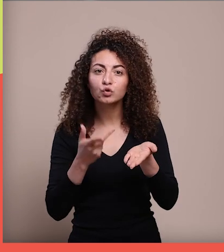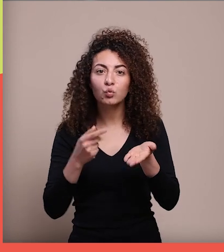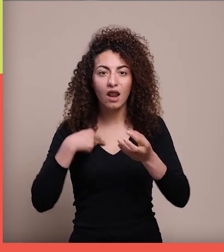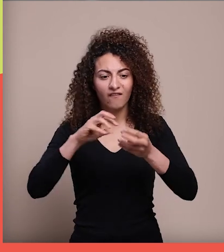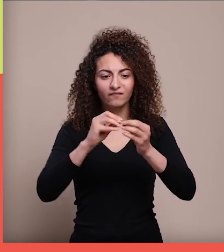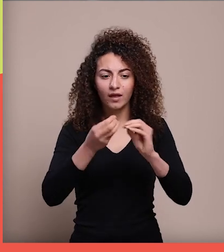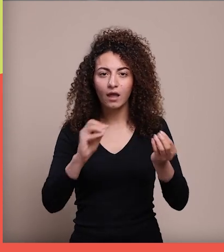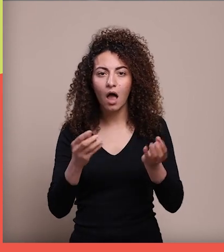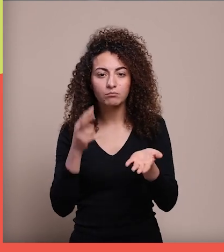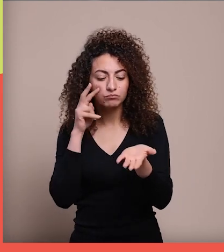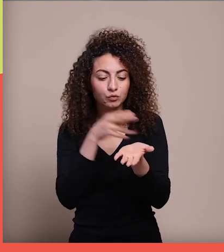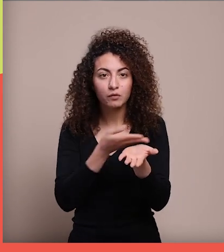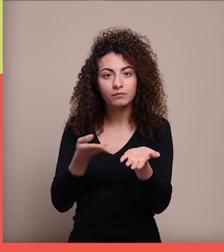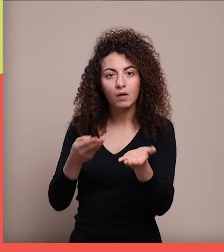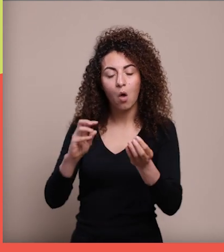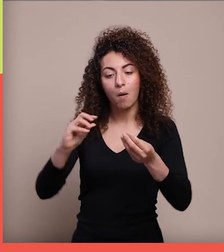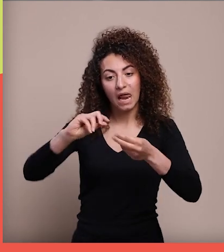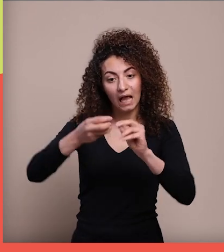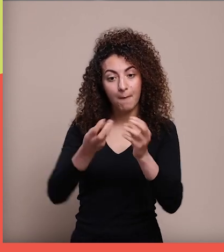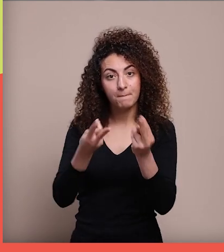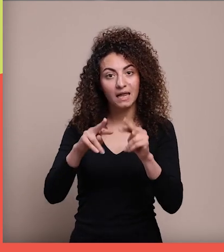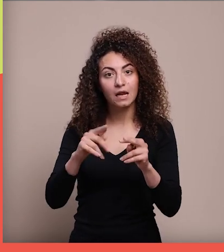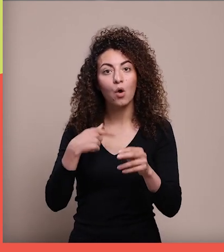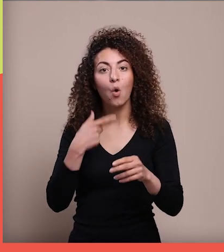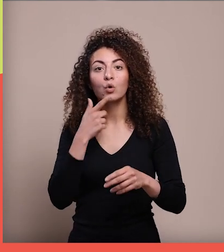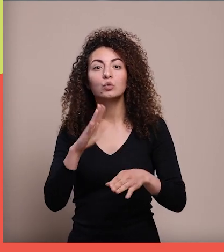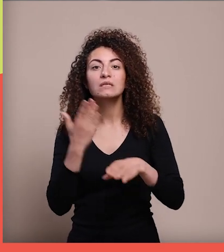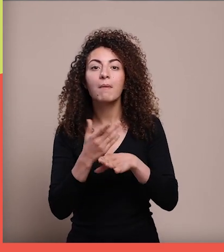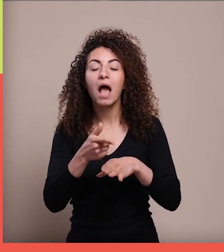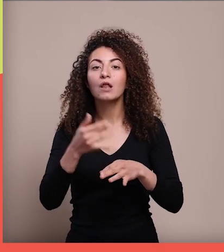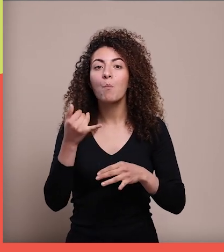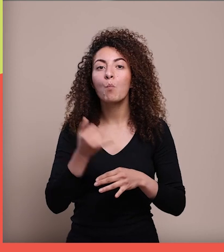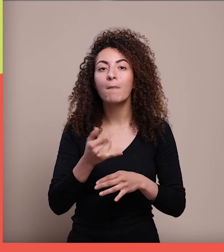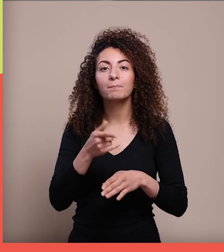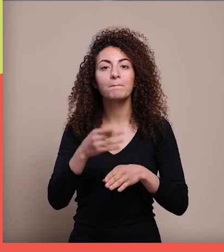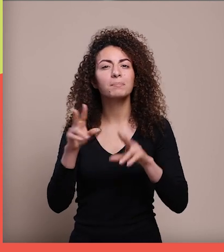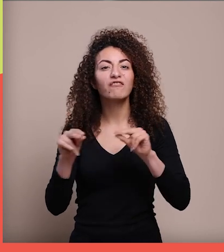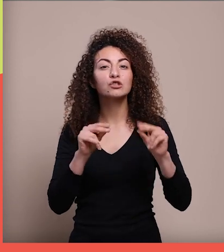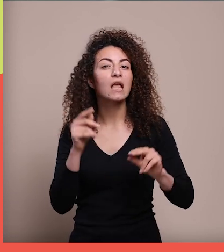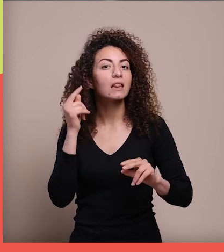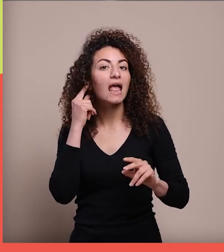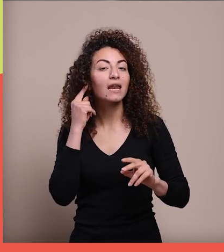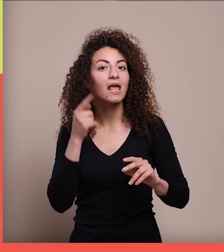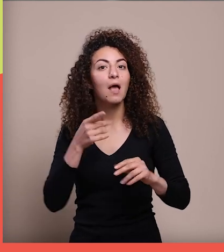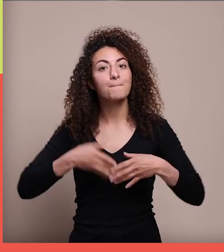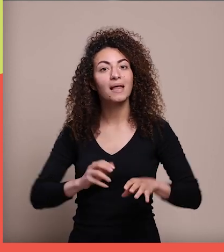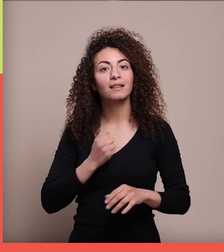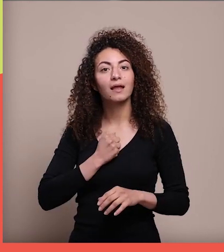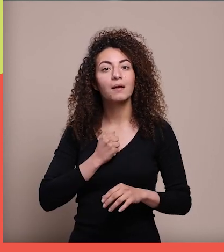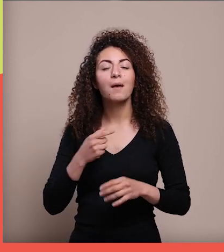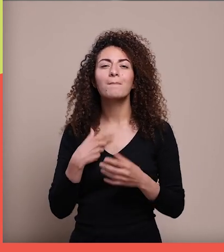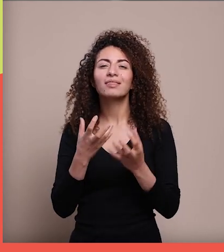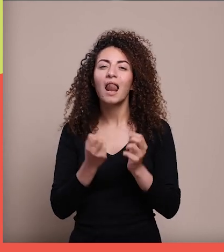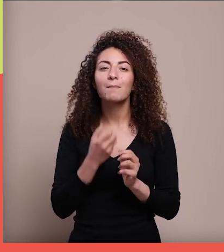فكفكته قدامهم وركبته وقعدت له مشو أهميته إنه هيدا ديناها لسادين وبتمنى منكم إنه ما أحدا